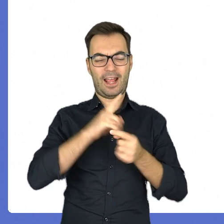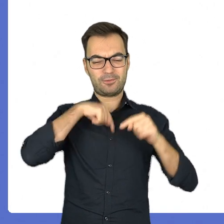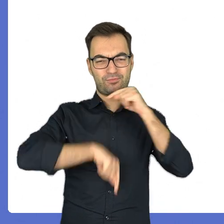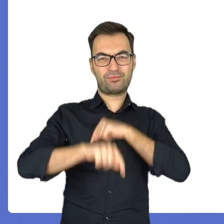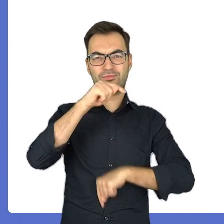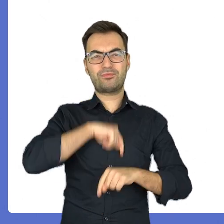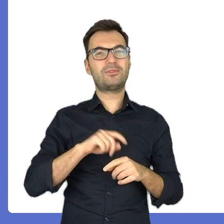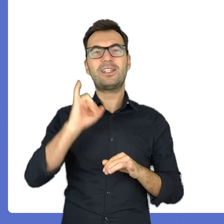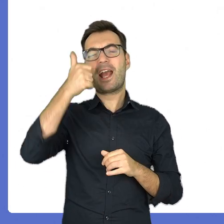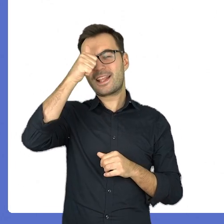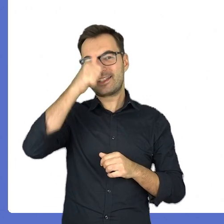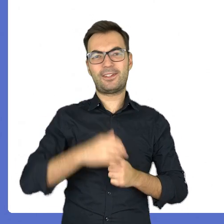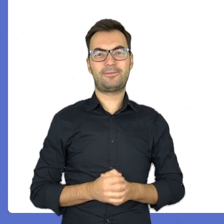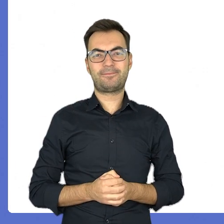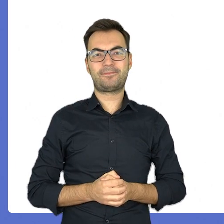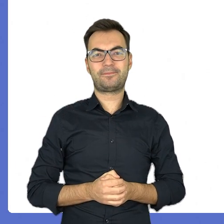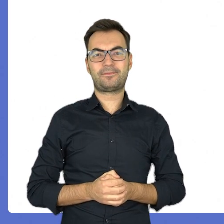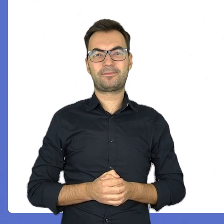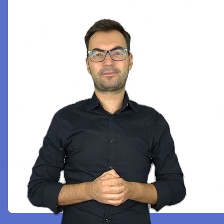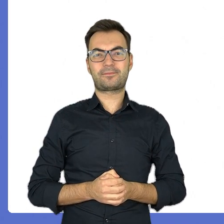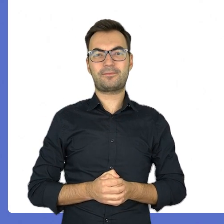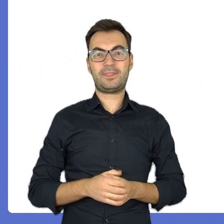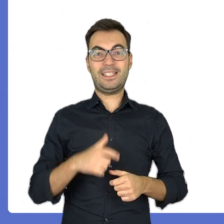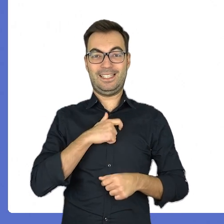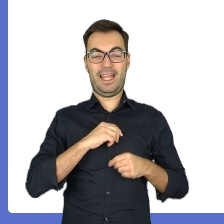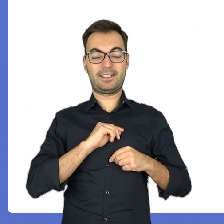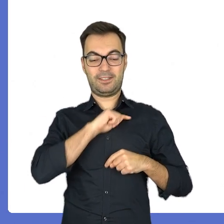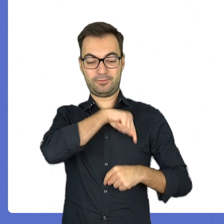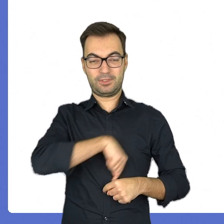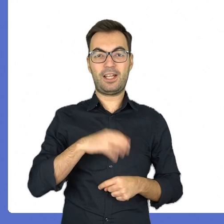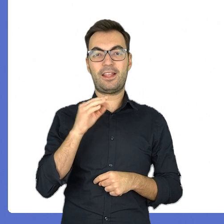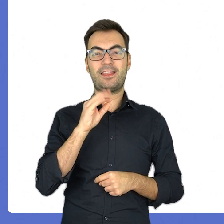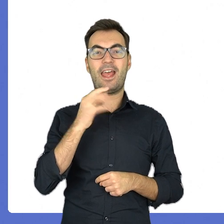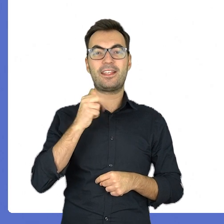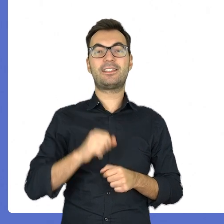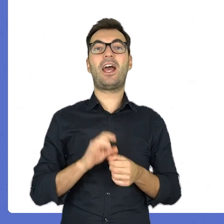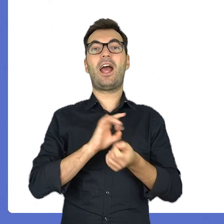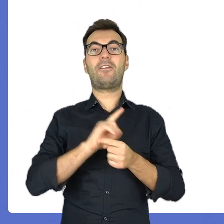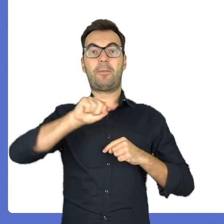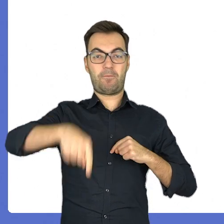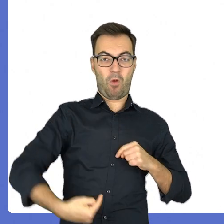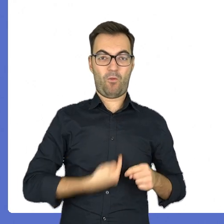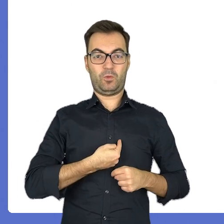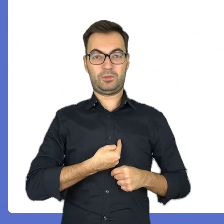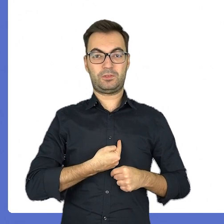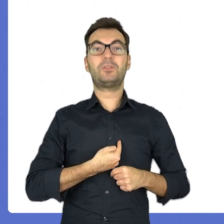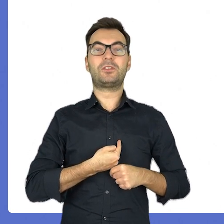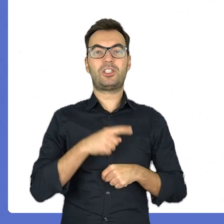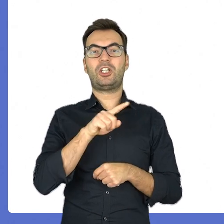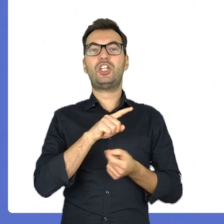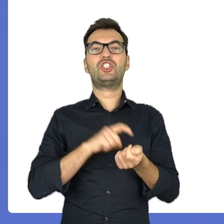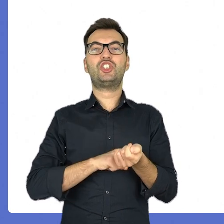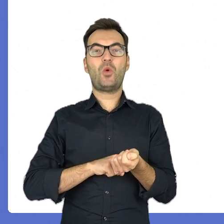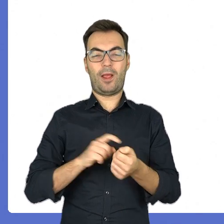rozprowadzana jest po naszym organizmie? Te, którymi wypływa z serca, to tętnica. Te, którymi krew powraca do